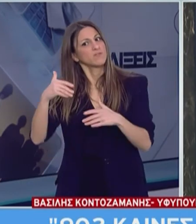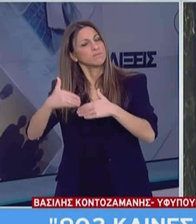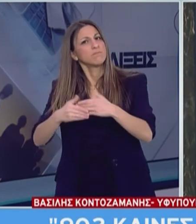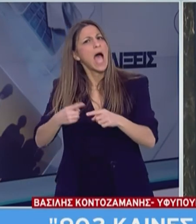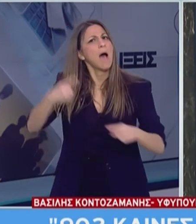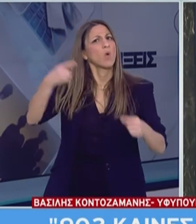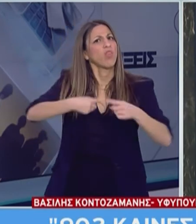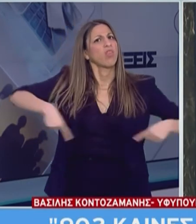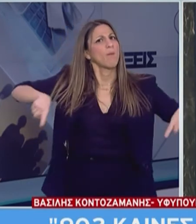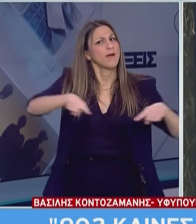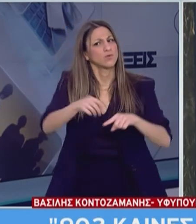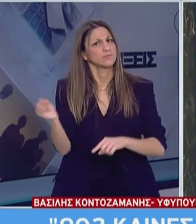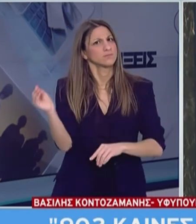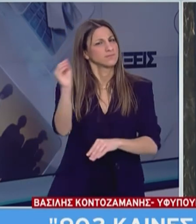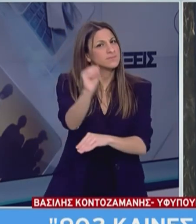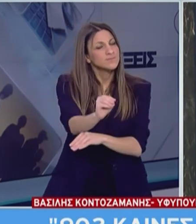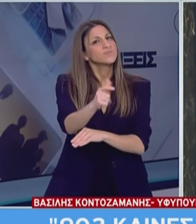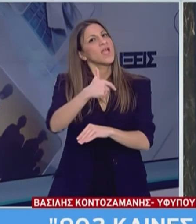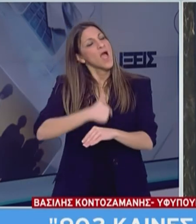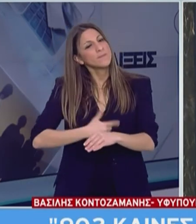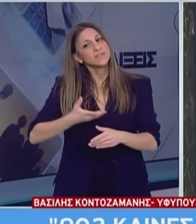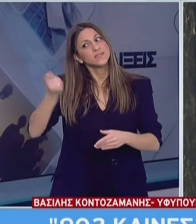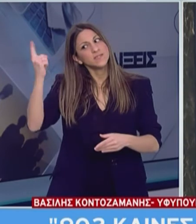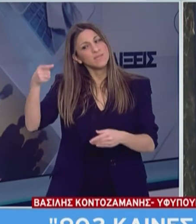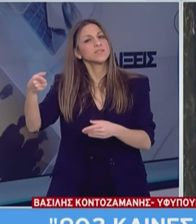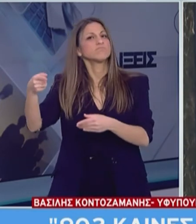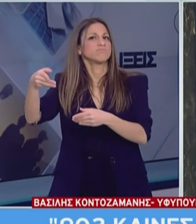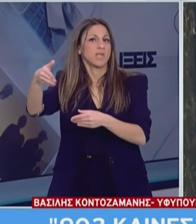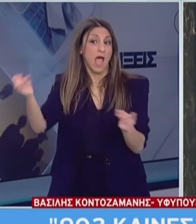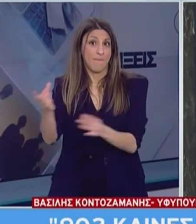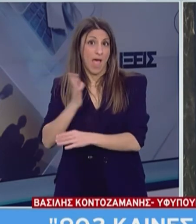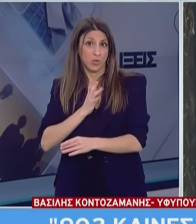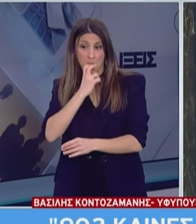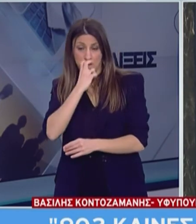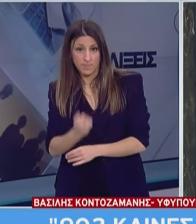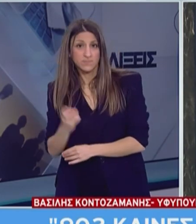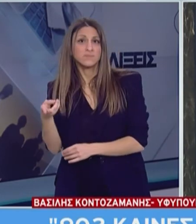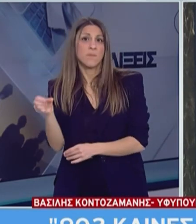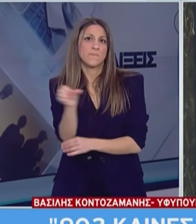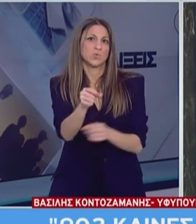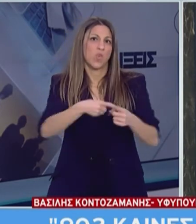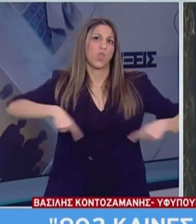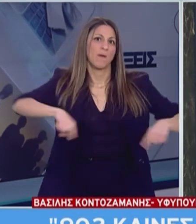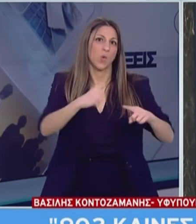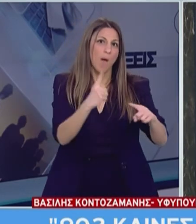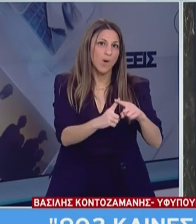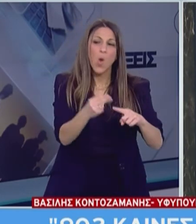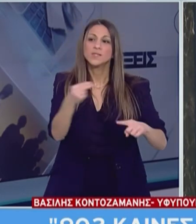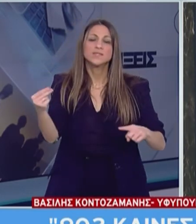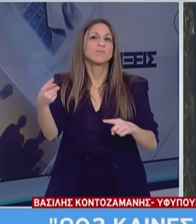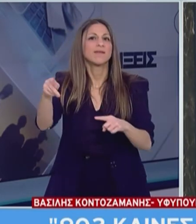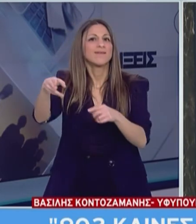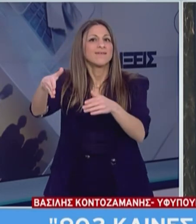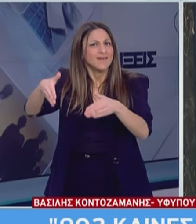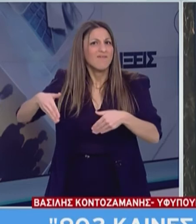μονάδων εντατικής θεραπείας, ανοίγουμε νέες κλίνες εντατικής θεραπείας, επομένως έχουμε στη διάθεσή μας περισσότερες κλίνες και ο προγραμματισμός μας